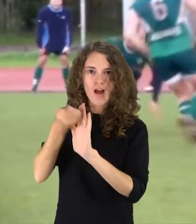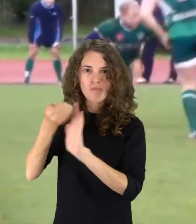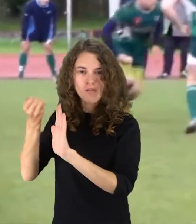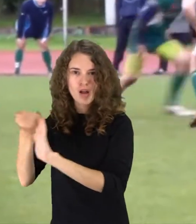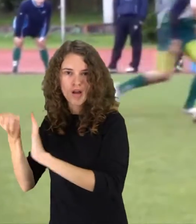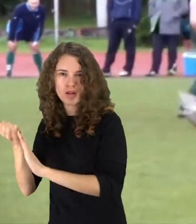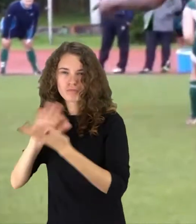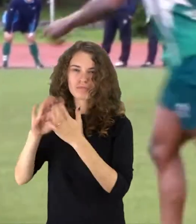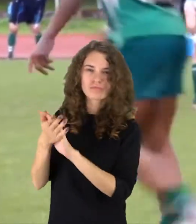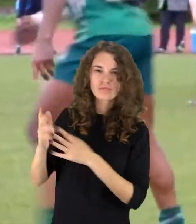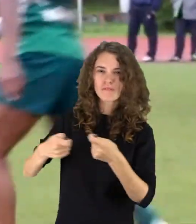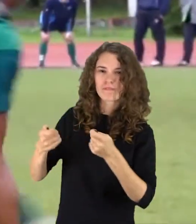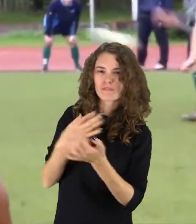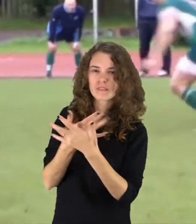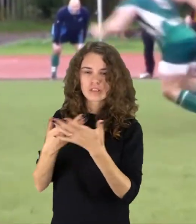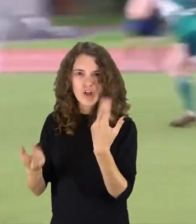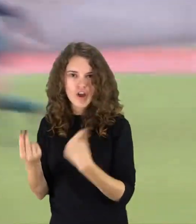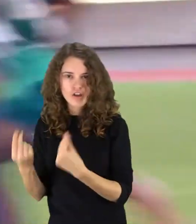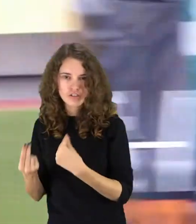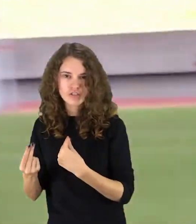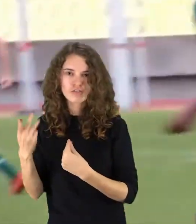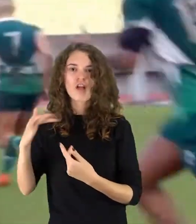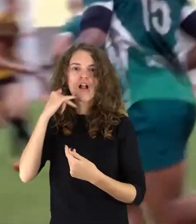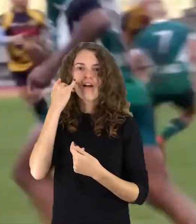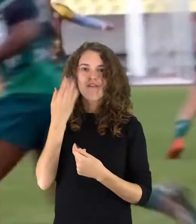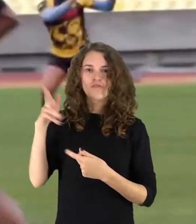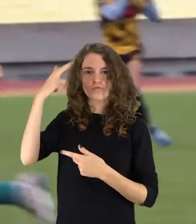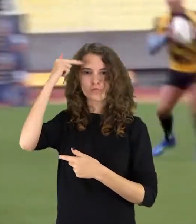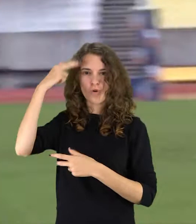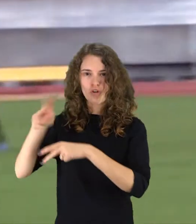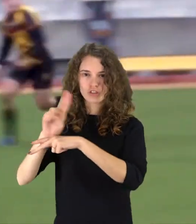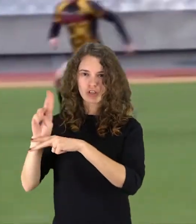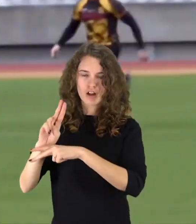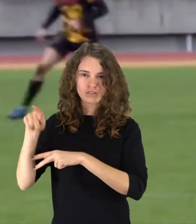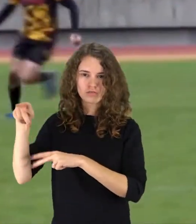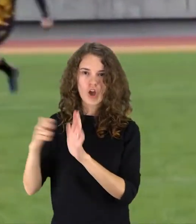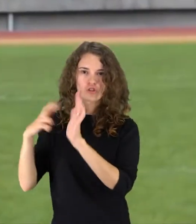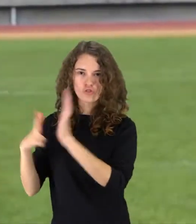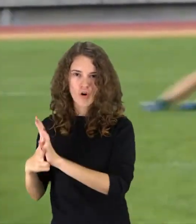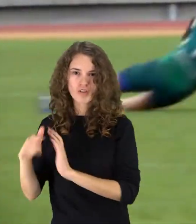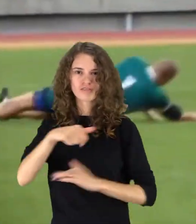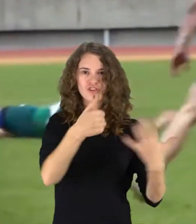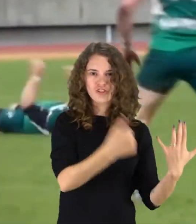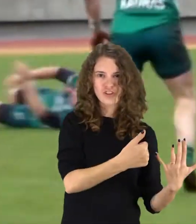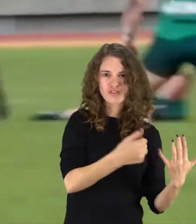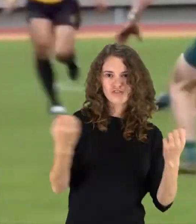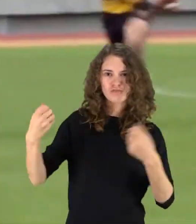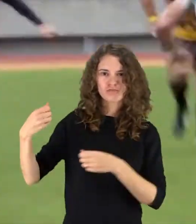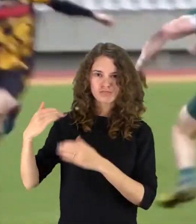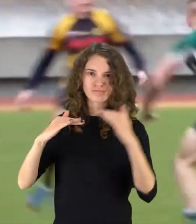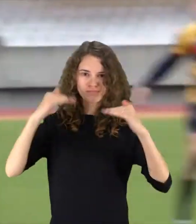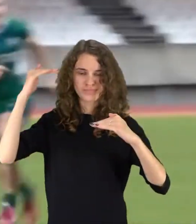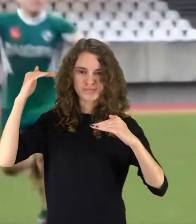duomanto tautko žeminimo bei tikslausto paties donato tamoliūno realizacijos smūgio, Kauniečiai pabėgo į priekį rezultatų 18-6.